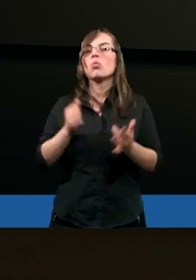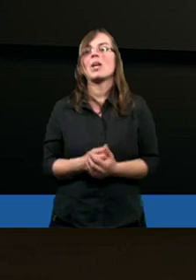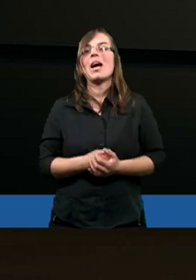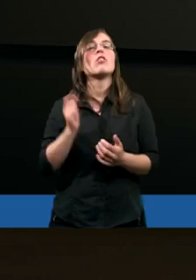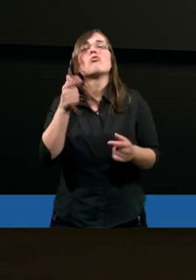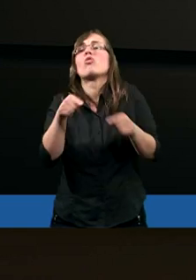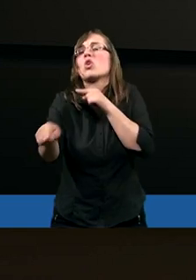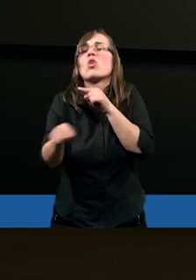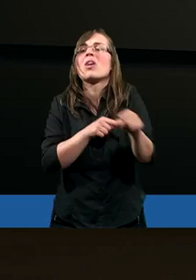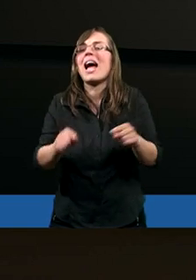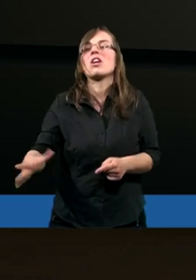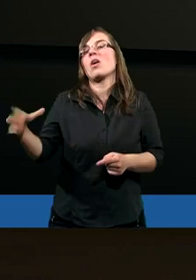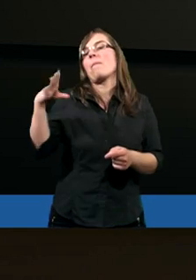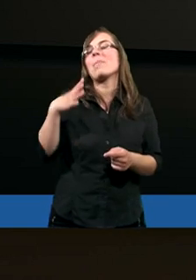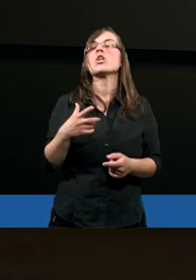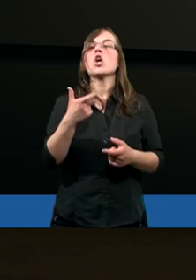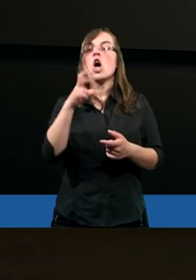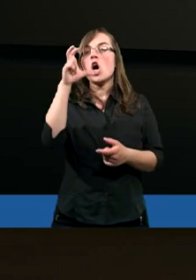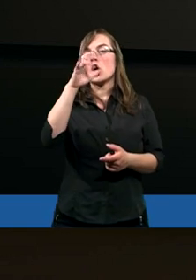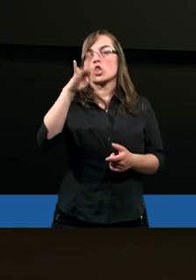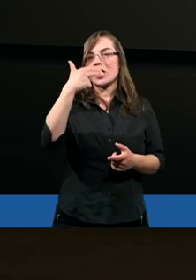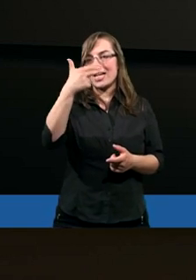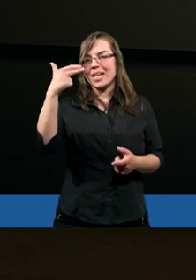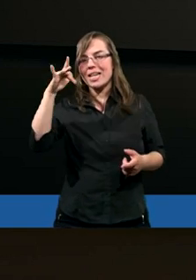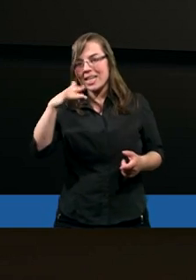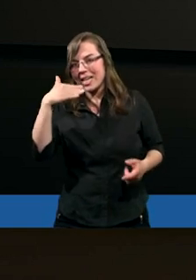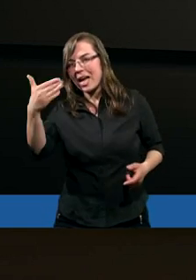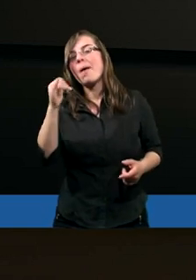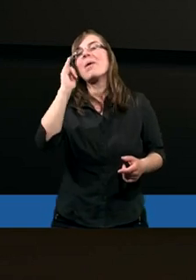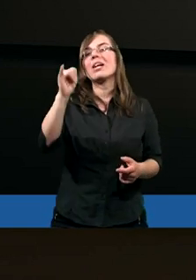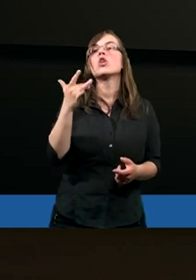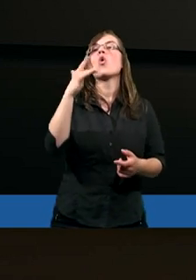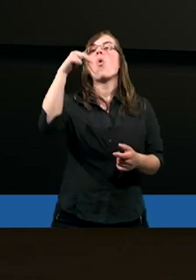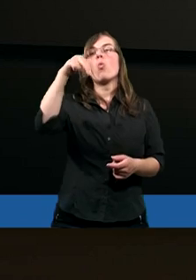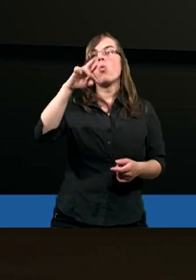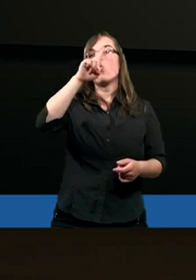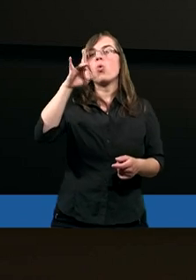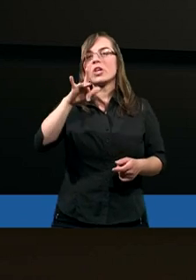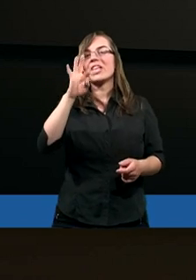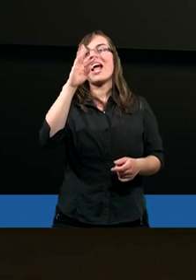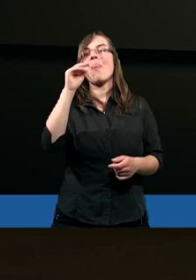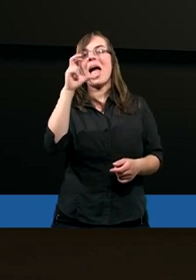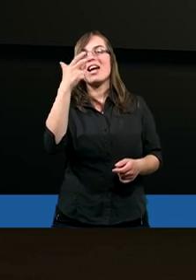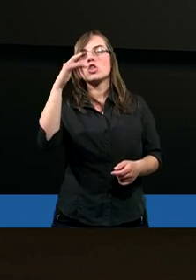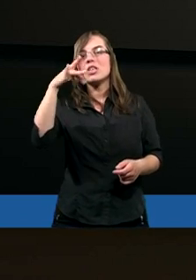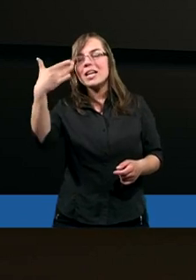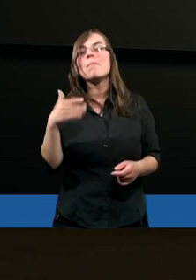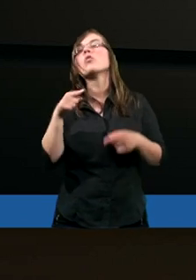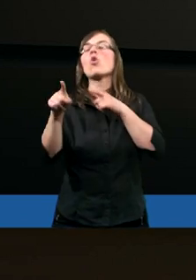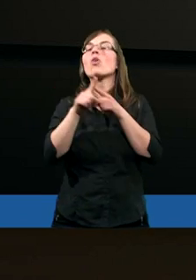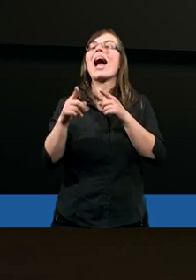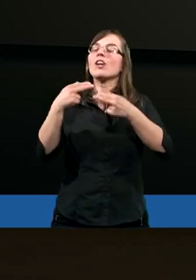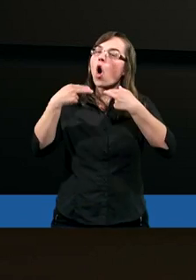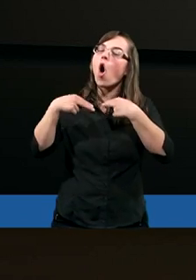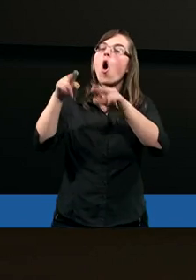Co to znaczy być czynnym i użytecznym? I czy faktycznie wszyscy chrześcijanie, którzy uwierzą w Boga,